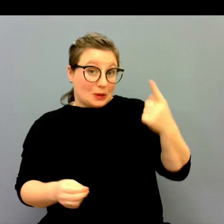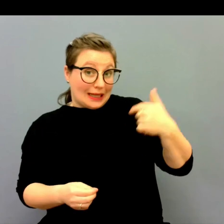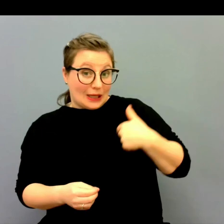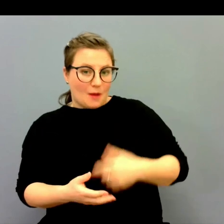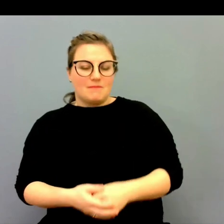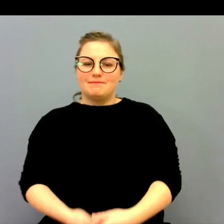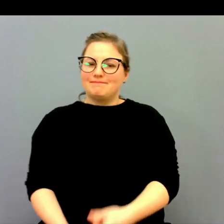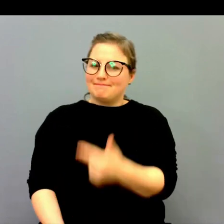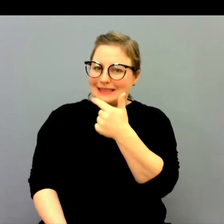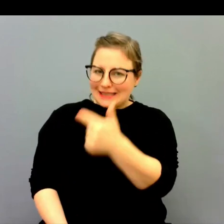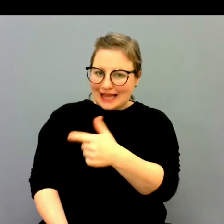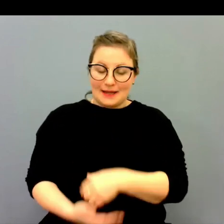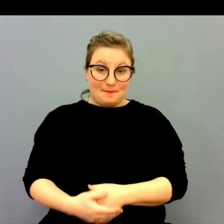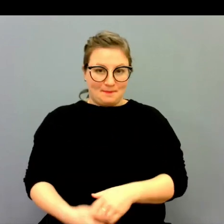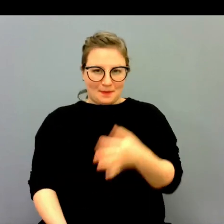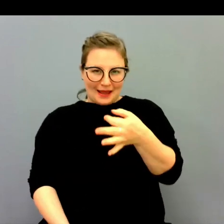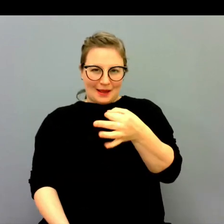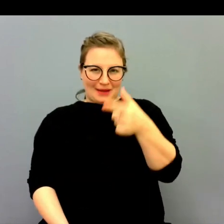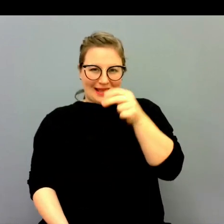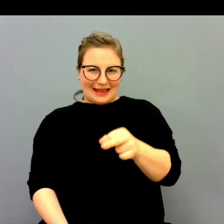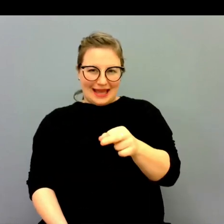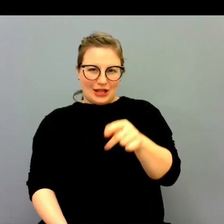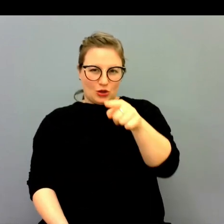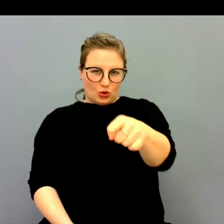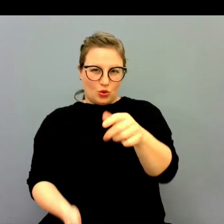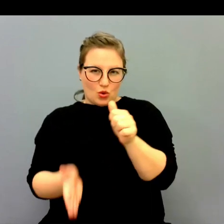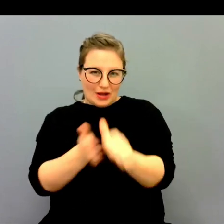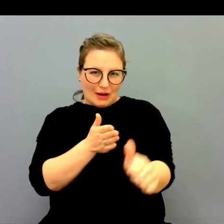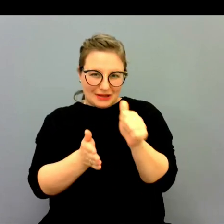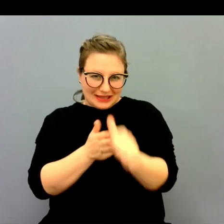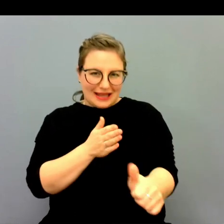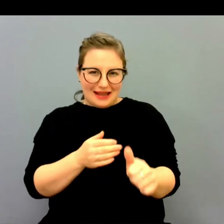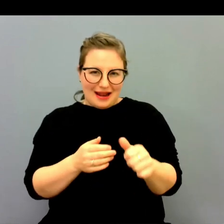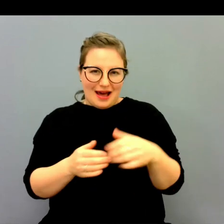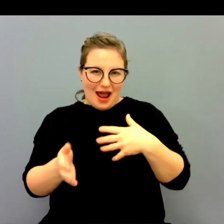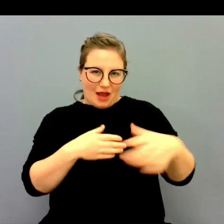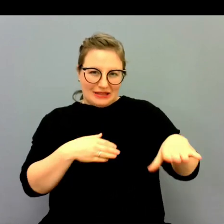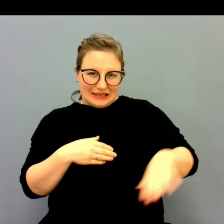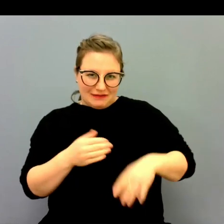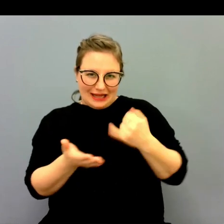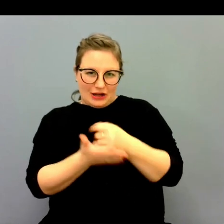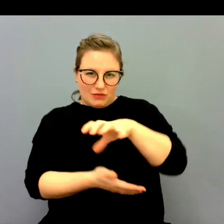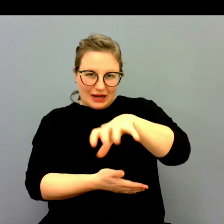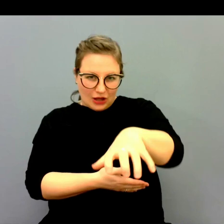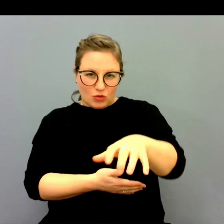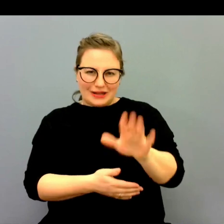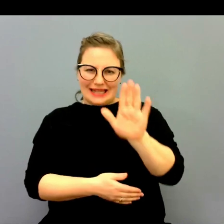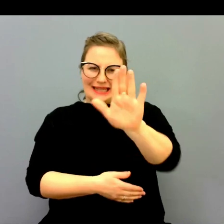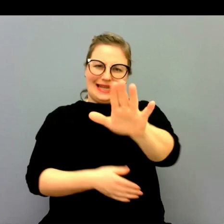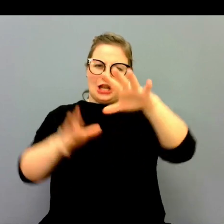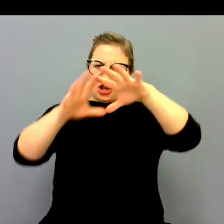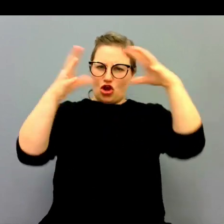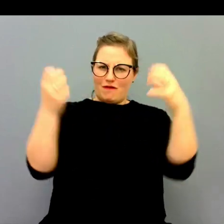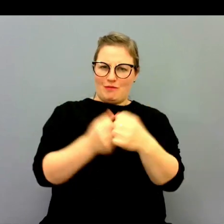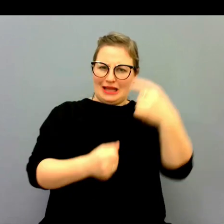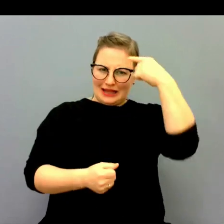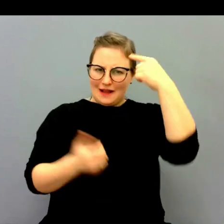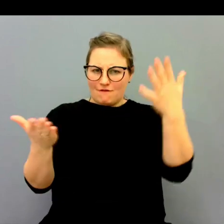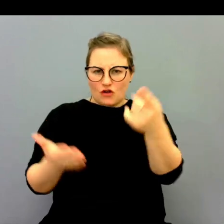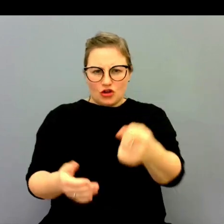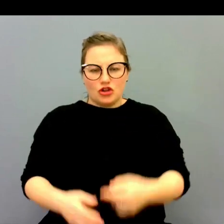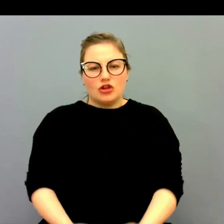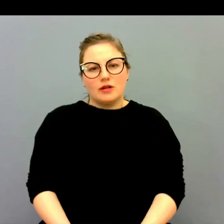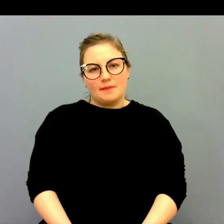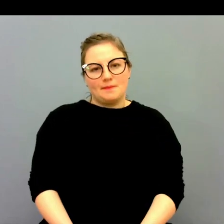Tack. Och Peter, du representerar arbetsgivarna i regionerna. Vad är dina övergripande